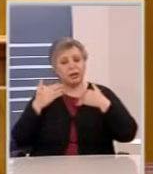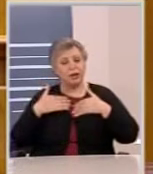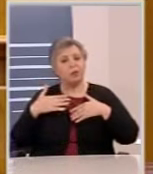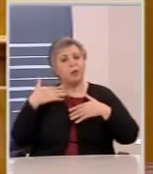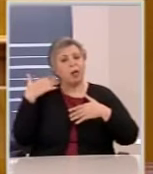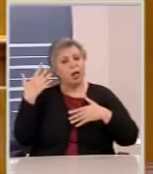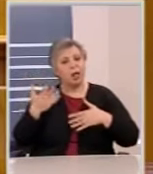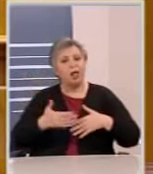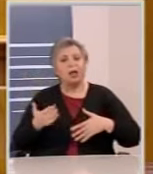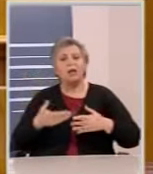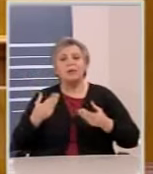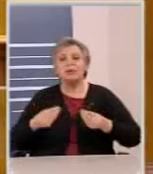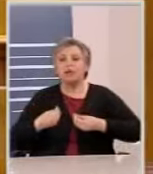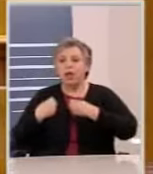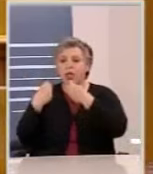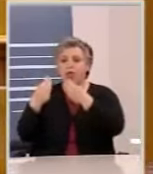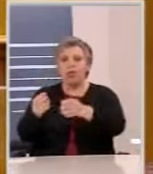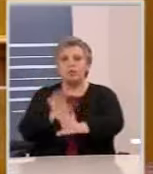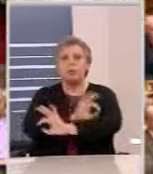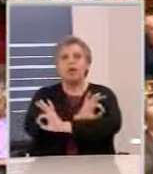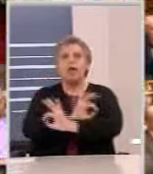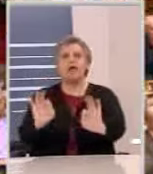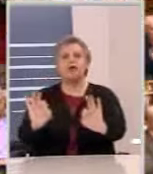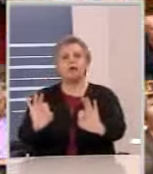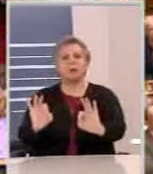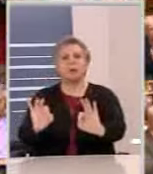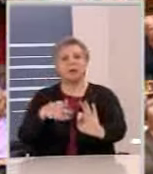και τα παραδίδουμε στο ελληνικό λαό. Οι ανίκανοι.